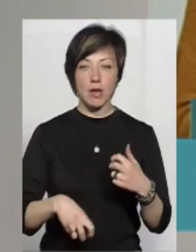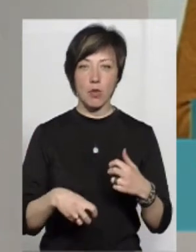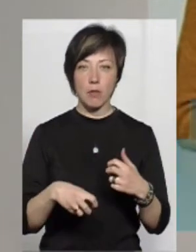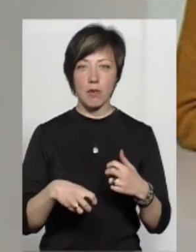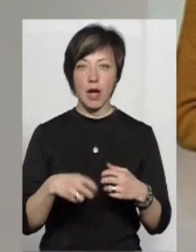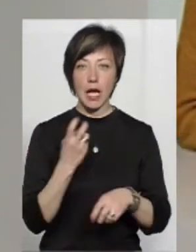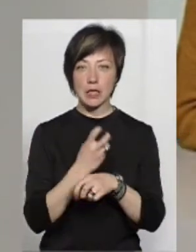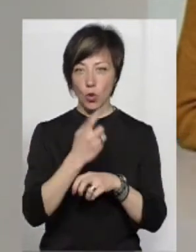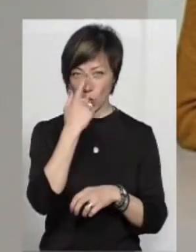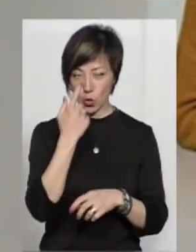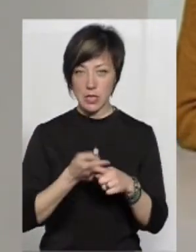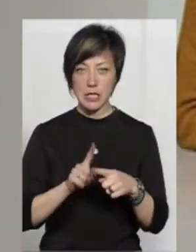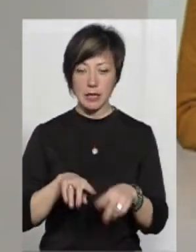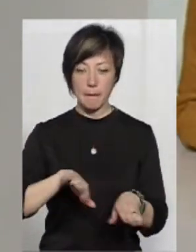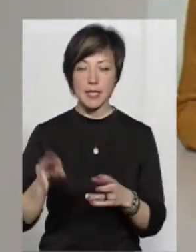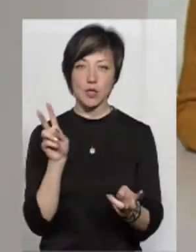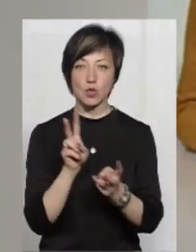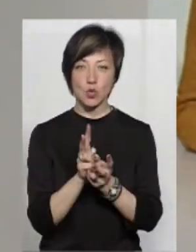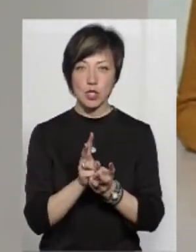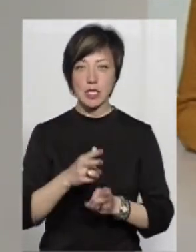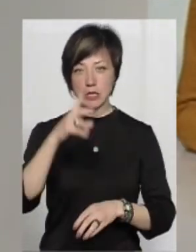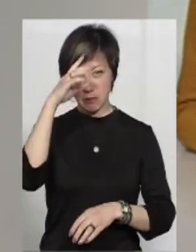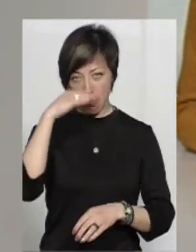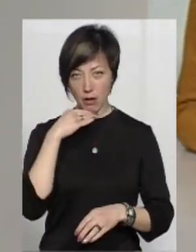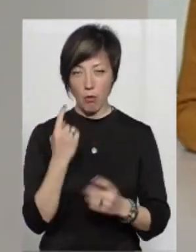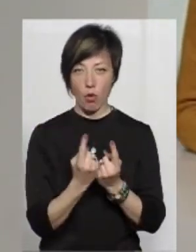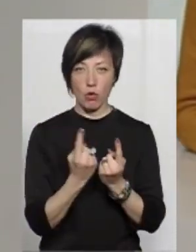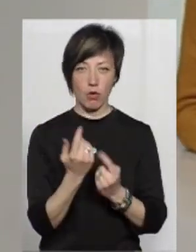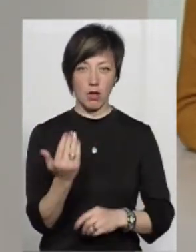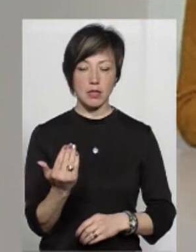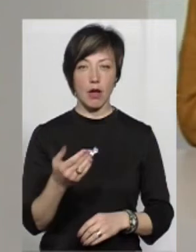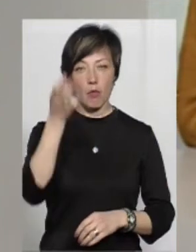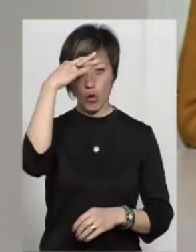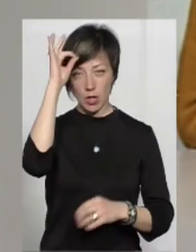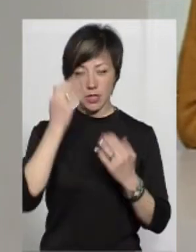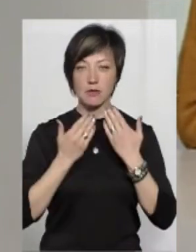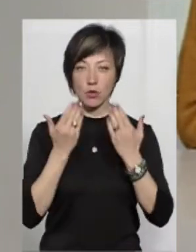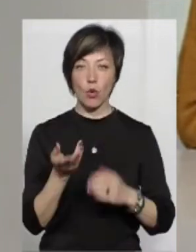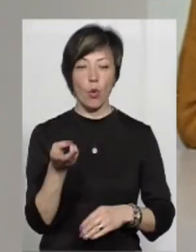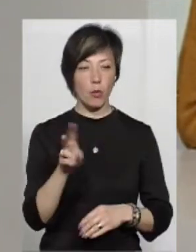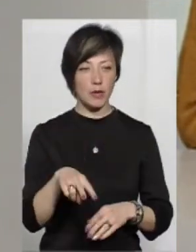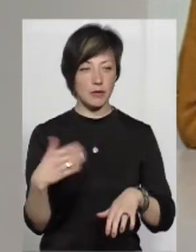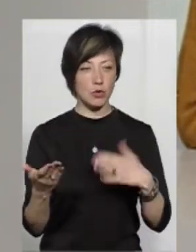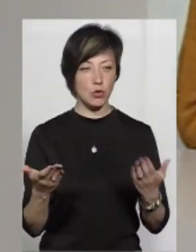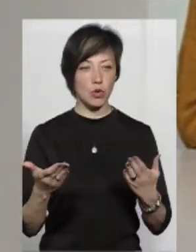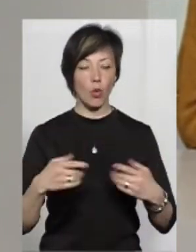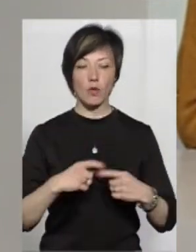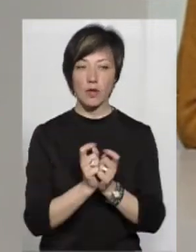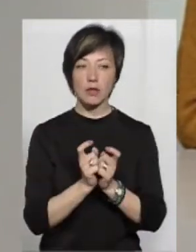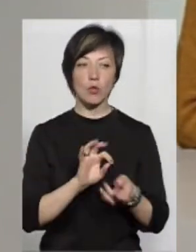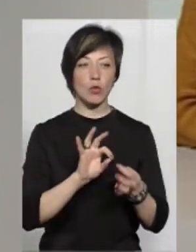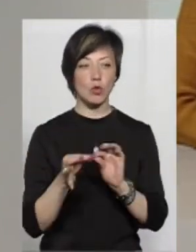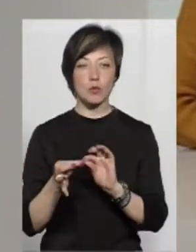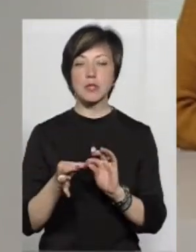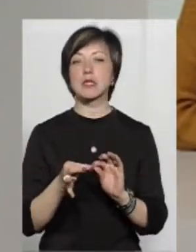кісток носа. Запевняють, це після зустрічі із батьком однокласника. В поліцію звернулись обидві сторони конфлікту.